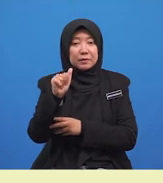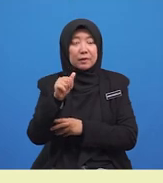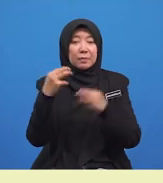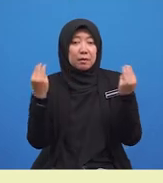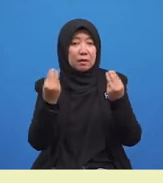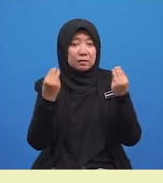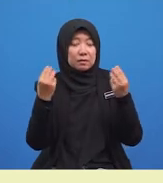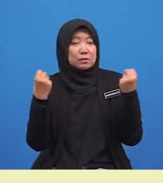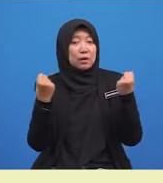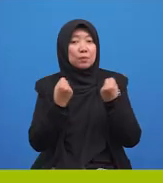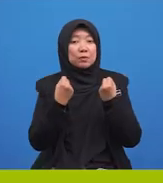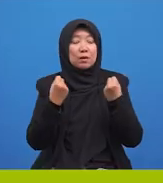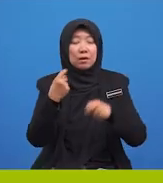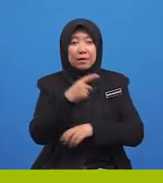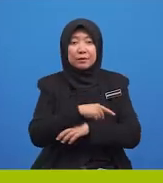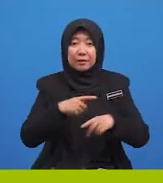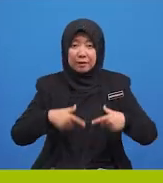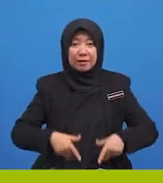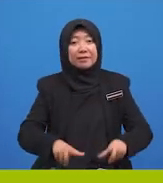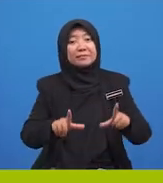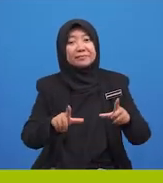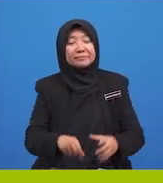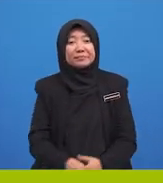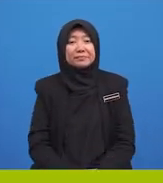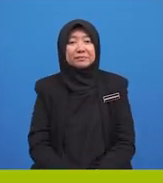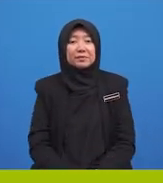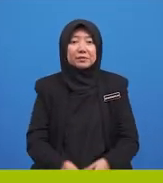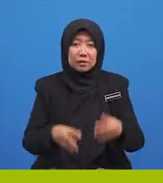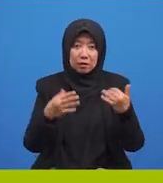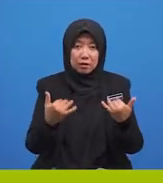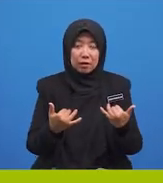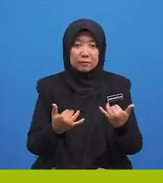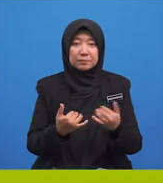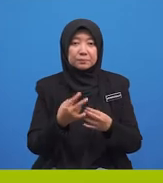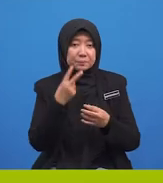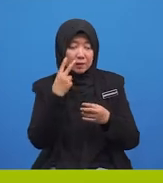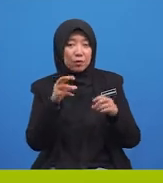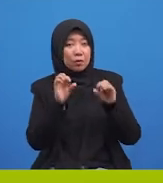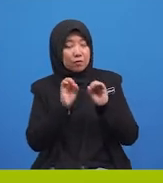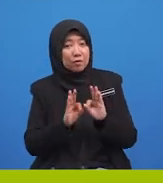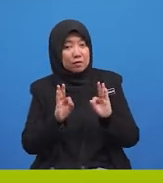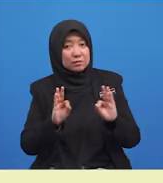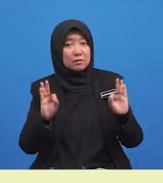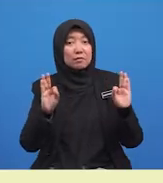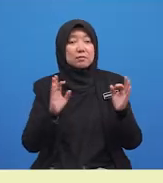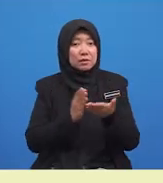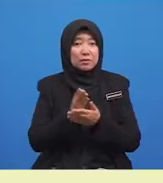Hari Lahir. Sekarang, mari kita lihat frasa seterusnya.